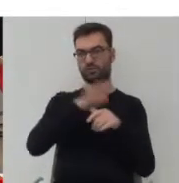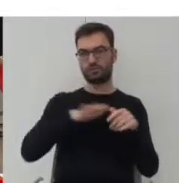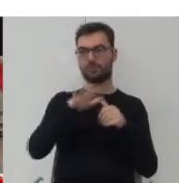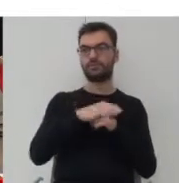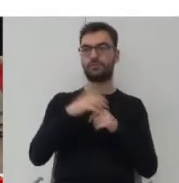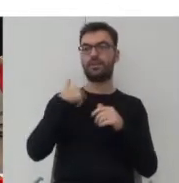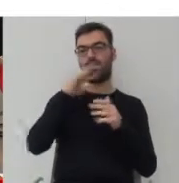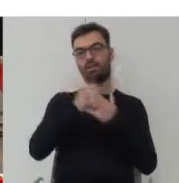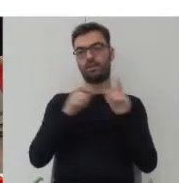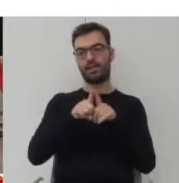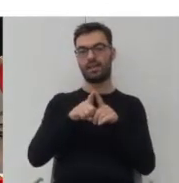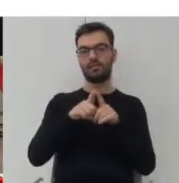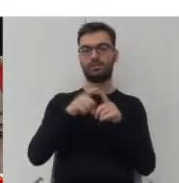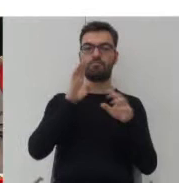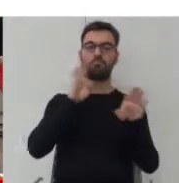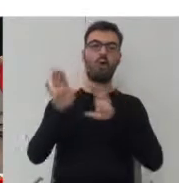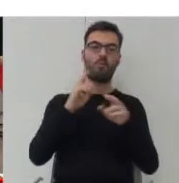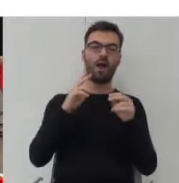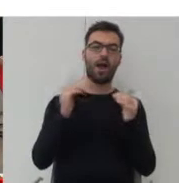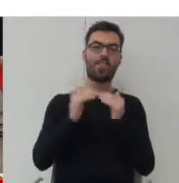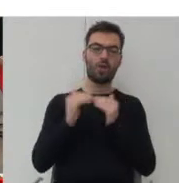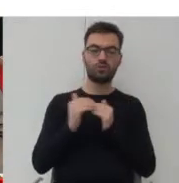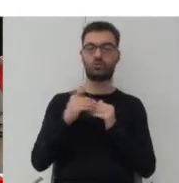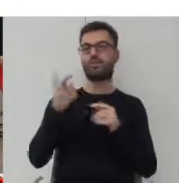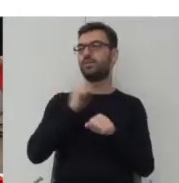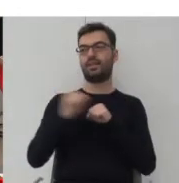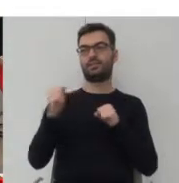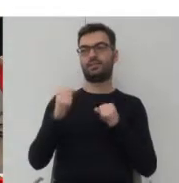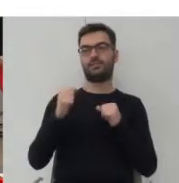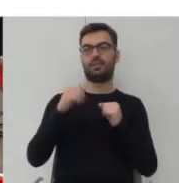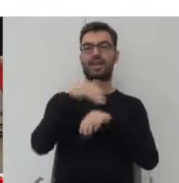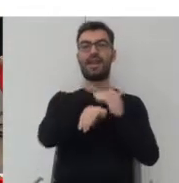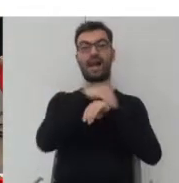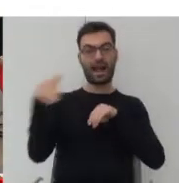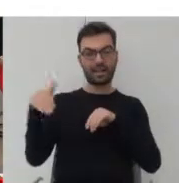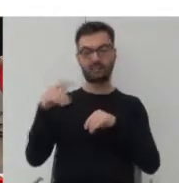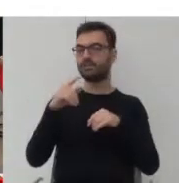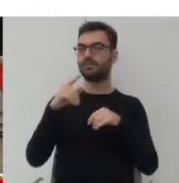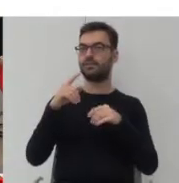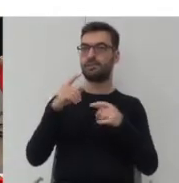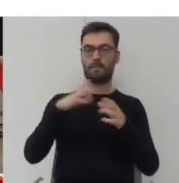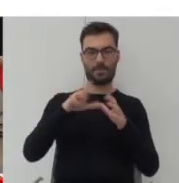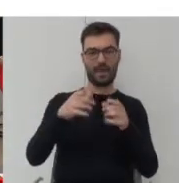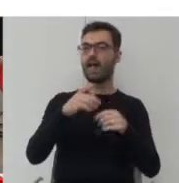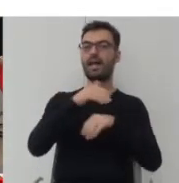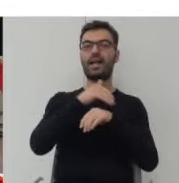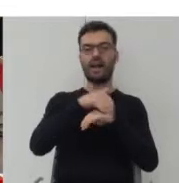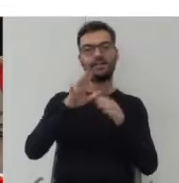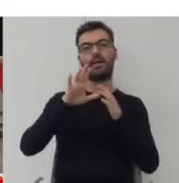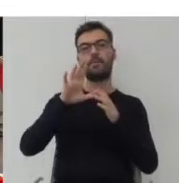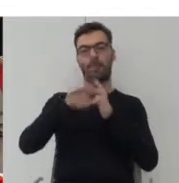korzystając też z idei analogiczności, czyli że to już nie jest jakby granica kwartału, ale granica miastotwórcza.